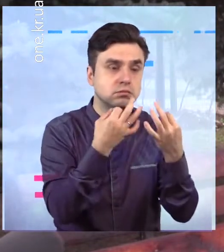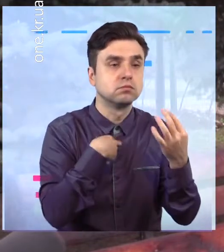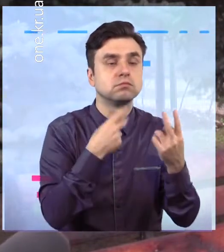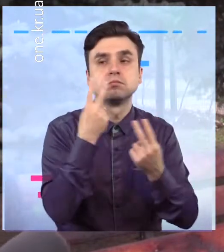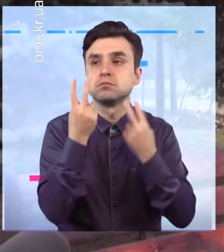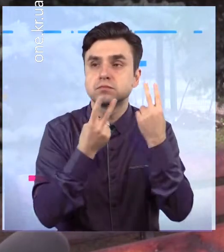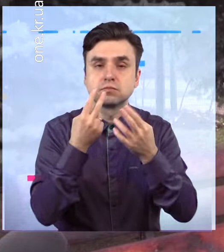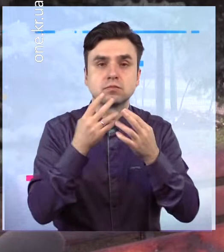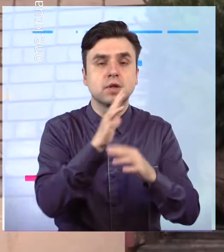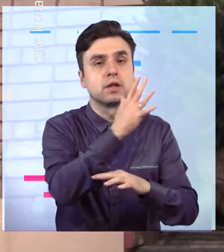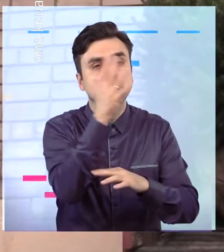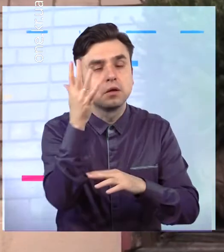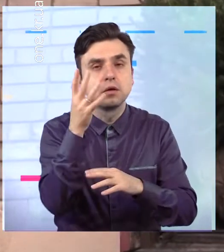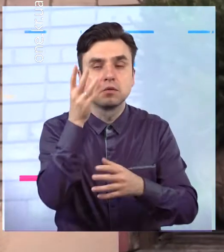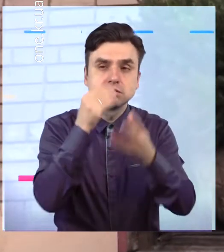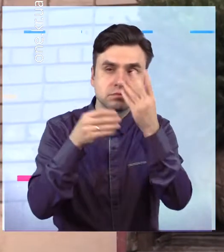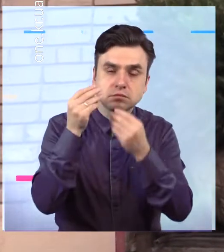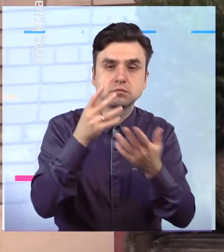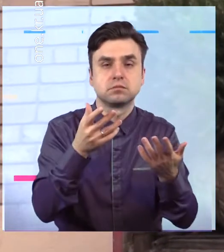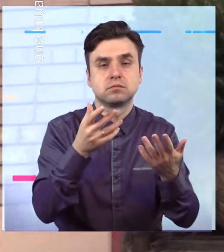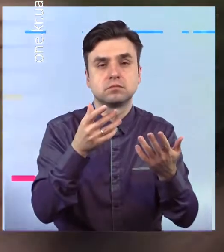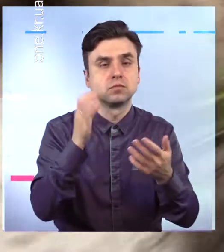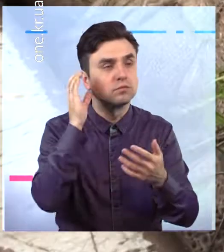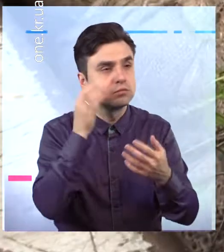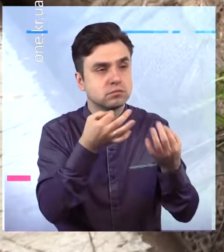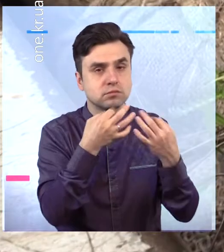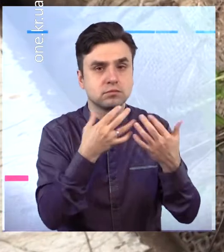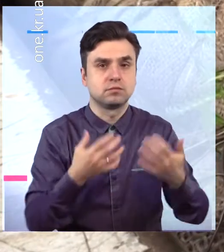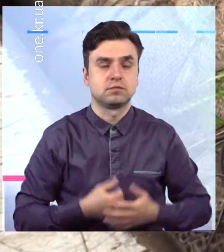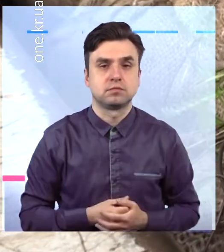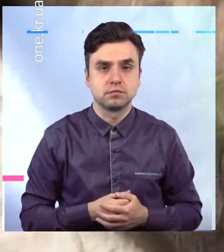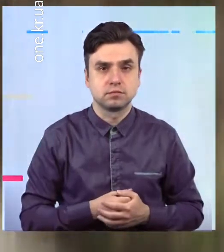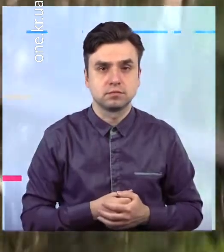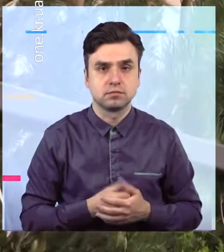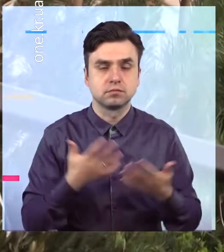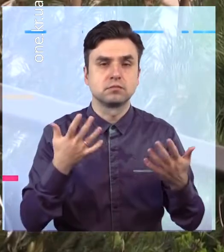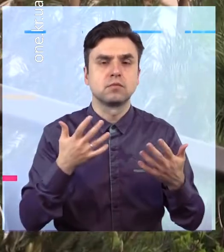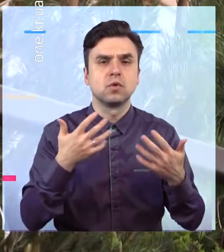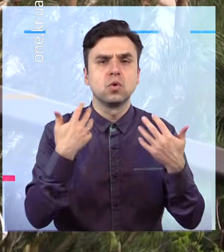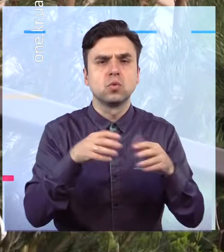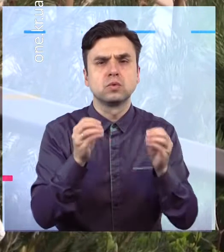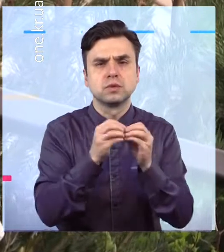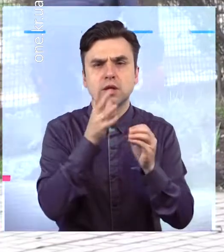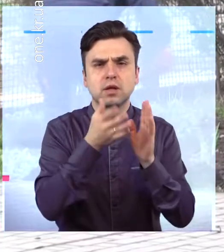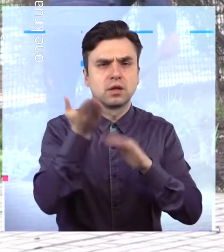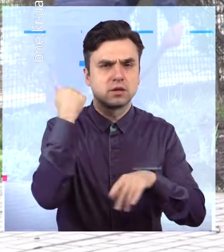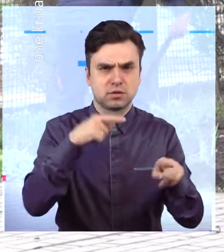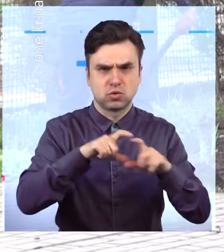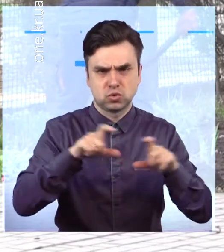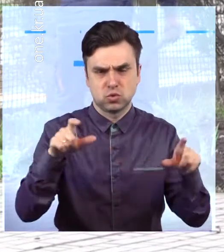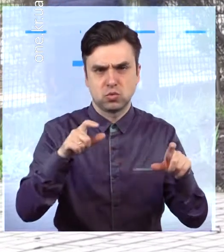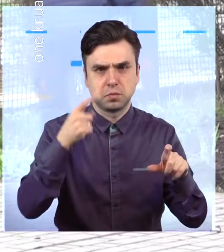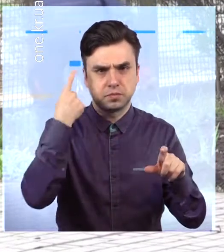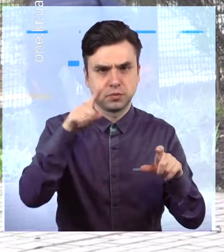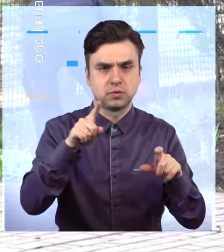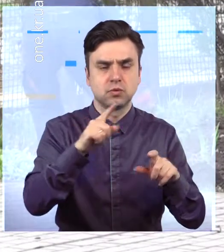жити. Це дуже добре. Традиції висадження зелених насаджень на територію цього закладу освіти ось вже 10 років. Вперше учні